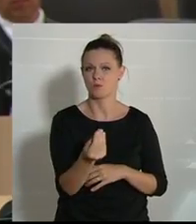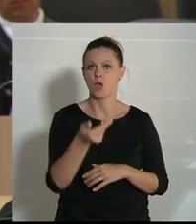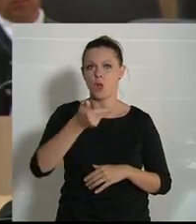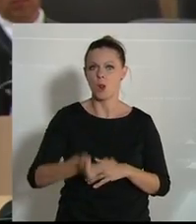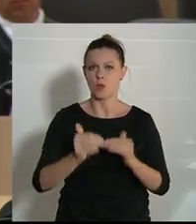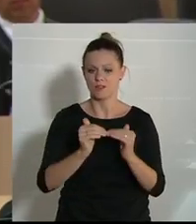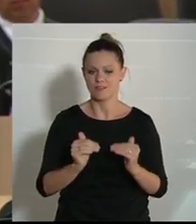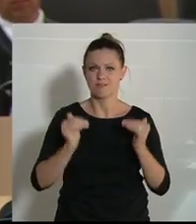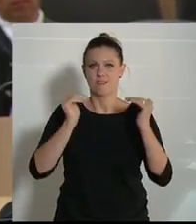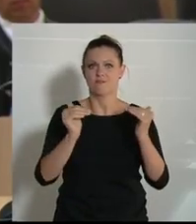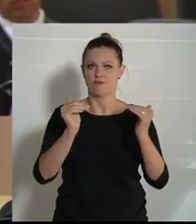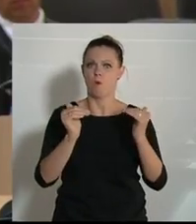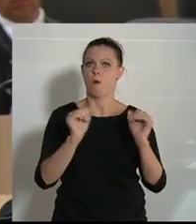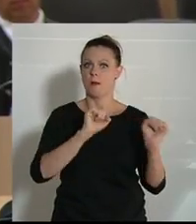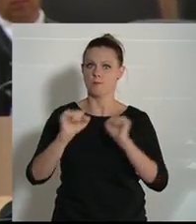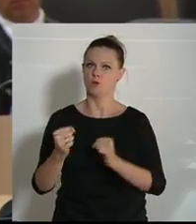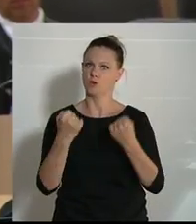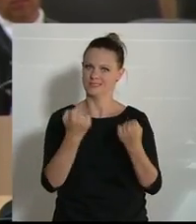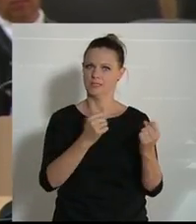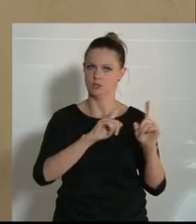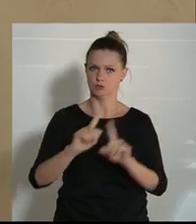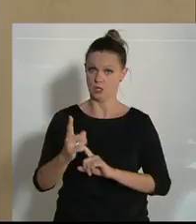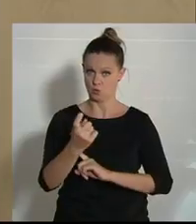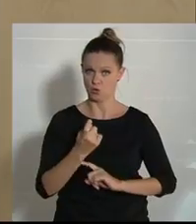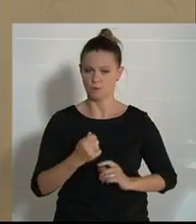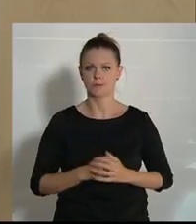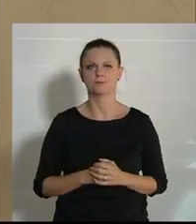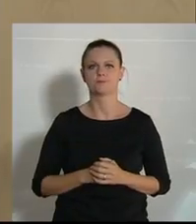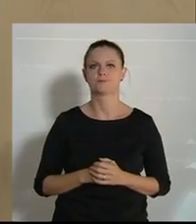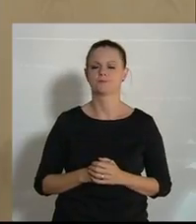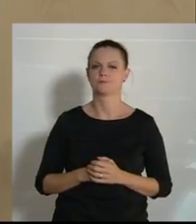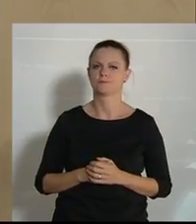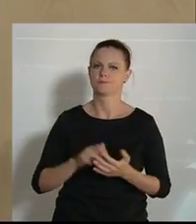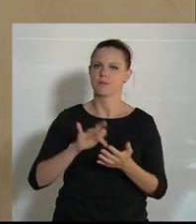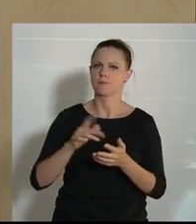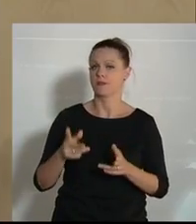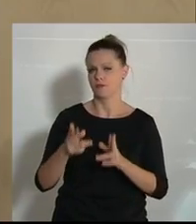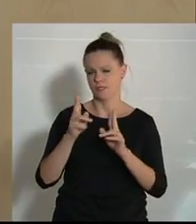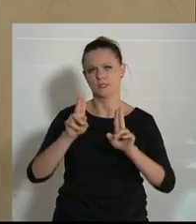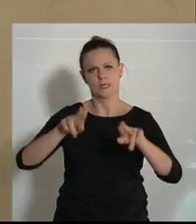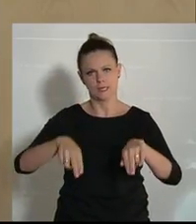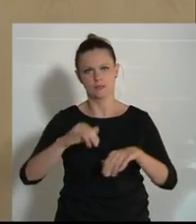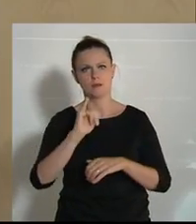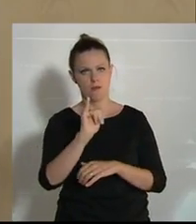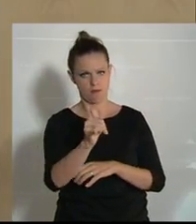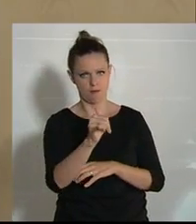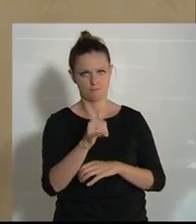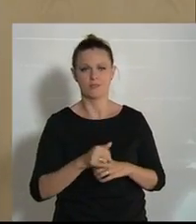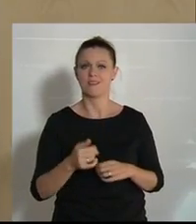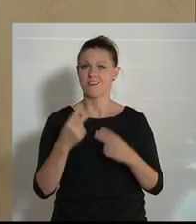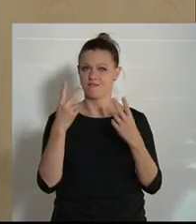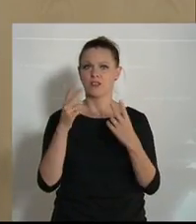Lohnniveaus anzustoßen und sicherzustellen? Ich glaube, mittelfristig haben Sie absolut recht und sprechen da einen wichtigen